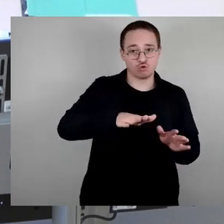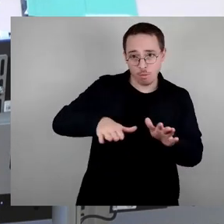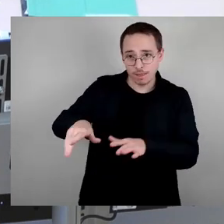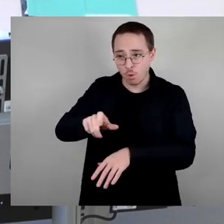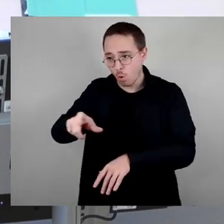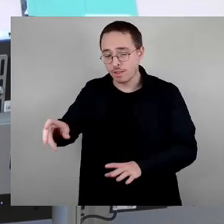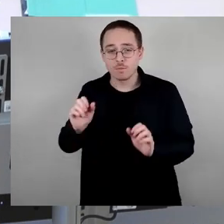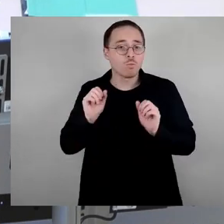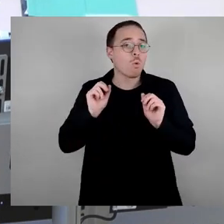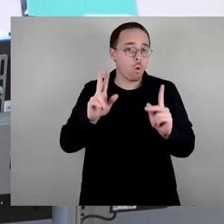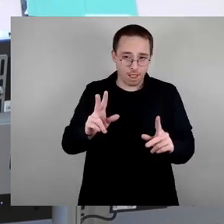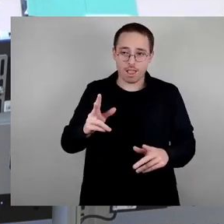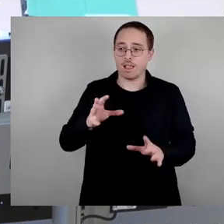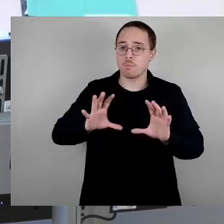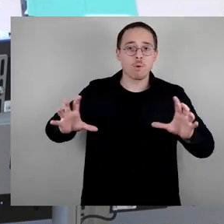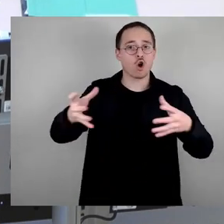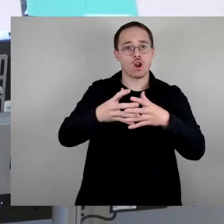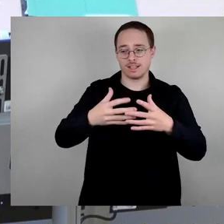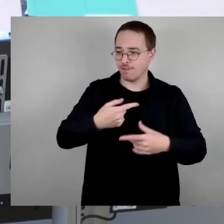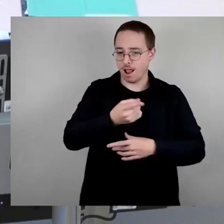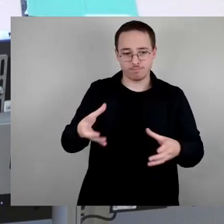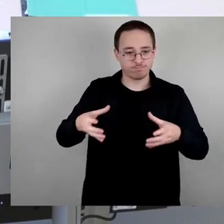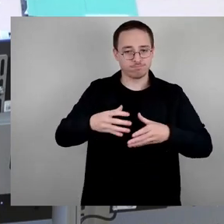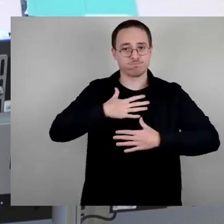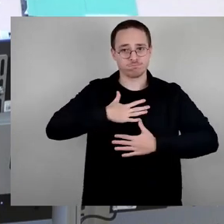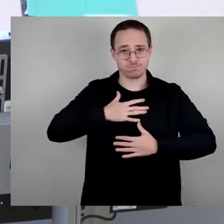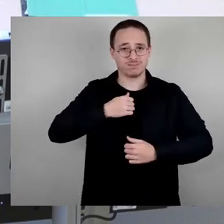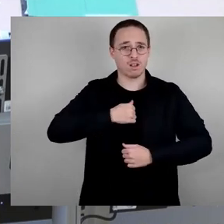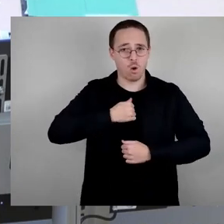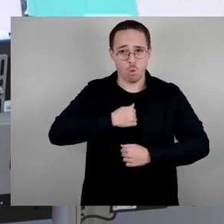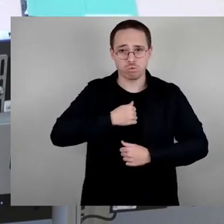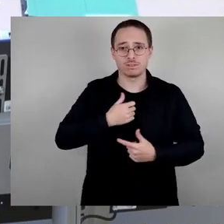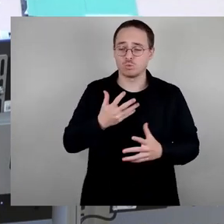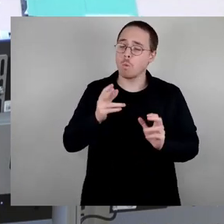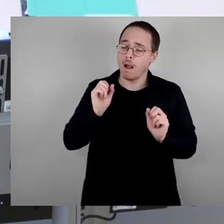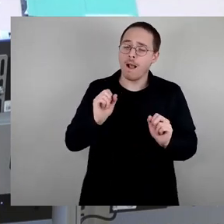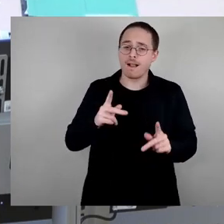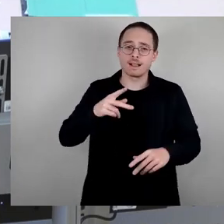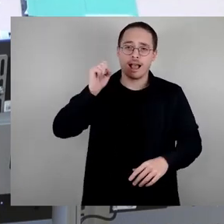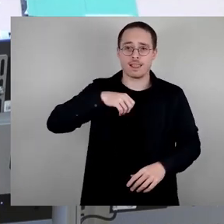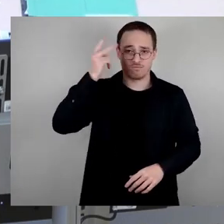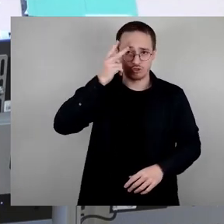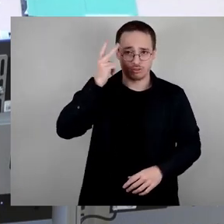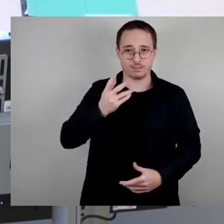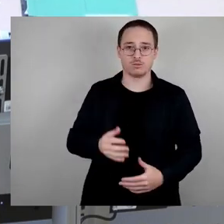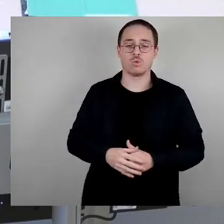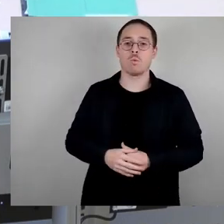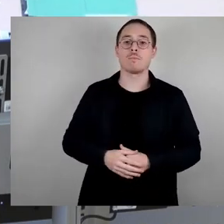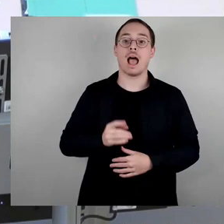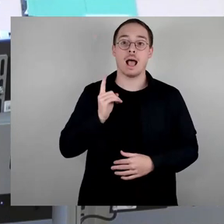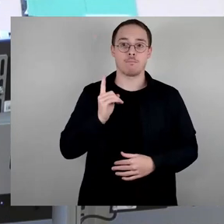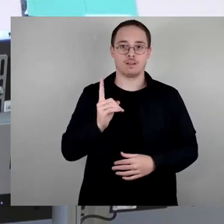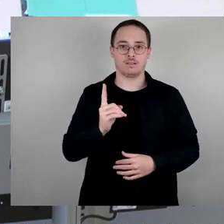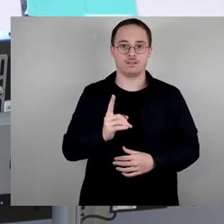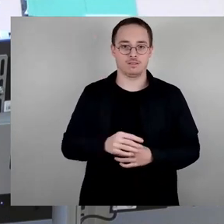zu verarbeiten. Ich finde, die Gedenkkultur und verschiedene Perspektiven auf Gedenken in der Stadt müssen